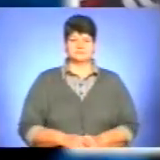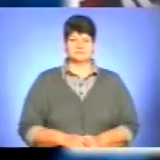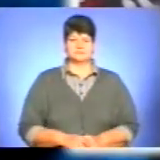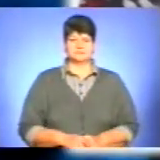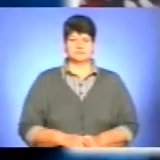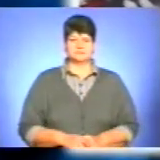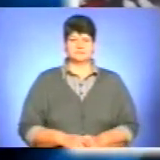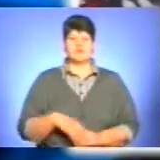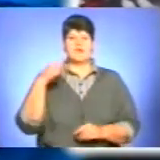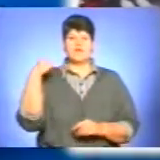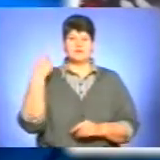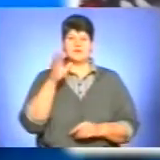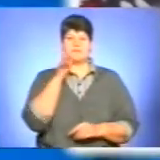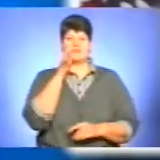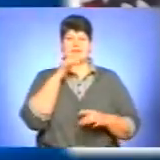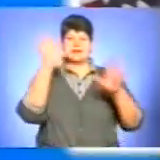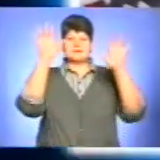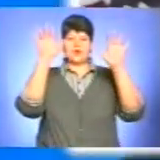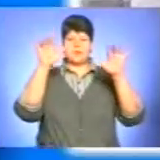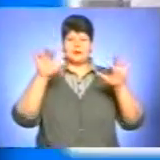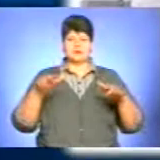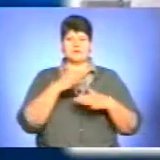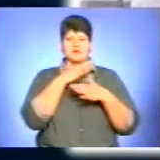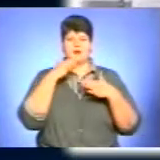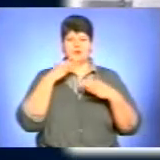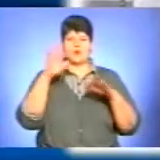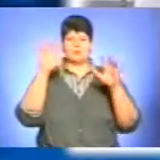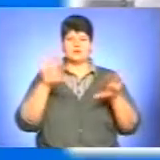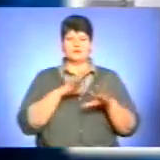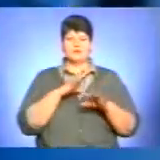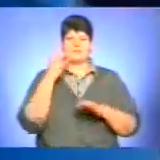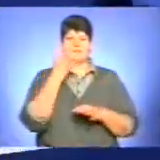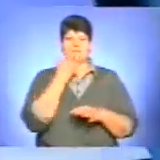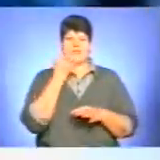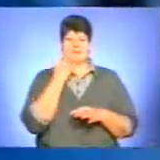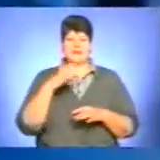В області під час снігопаду найбільше опадів випало у південних районах.